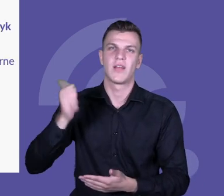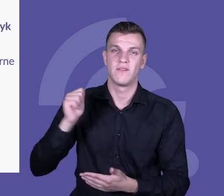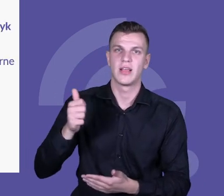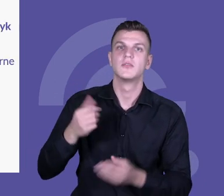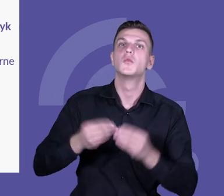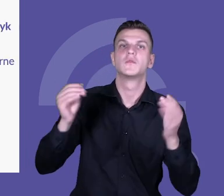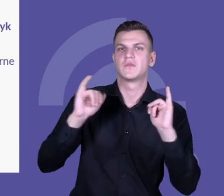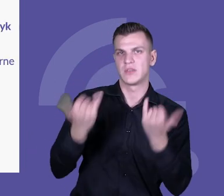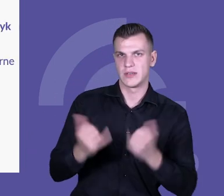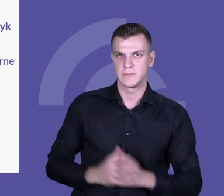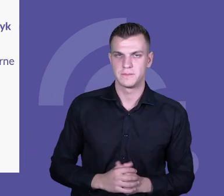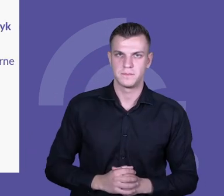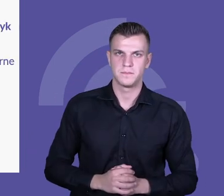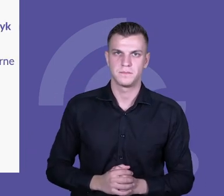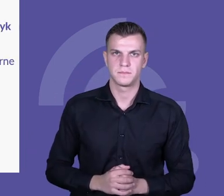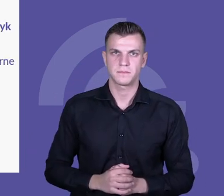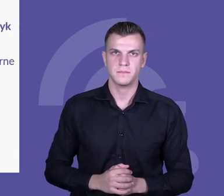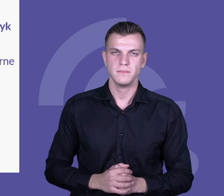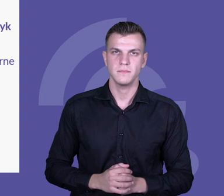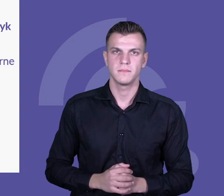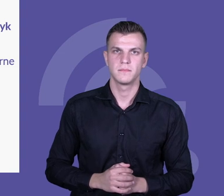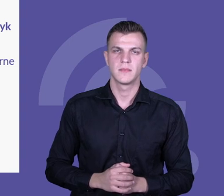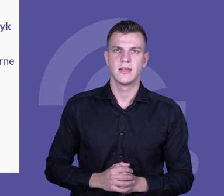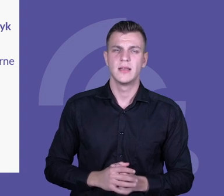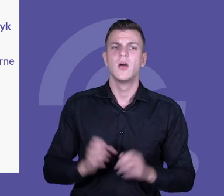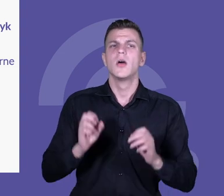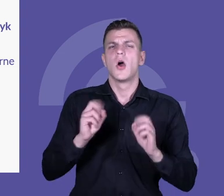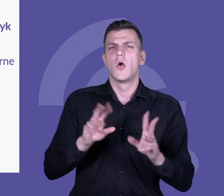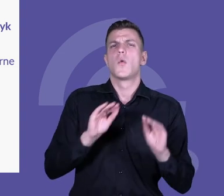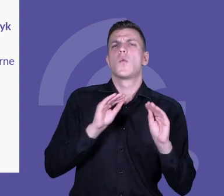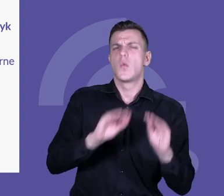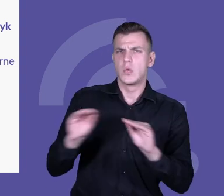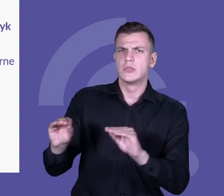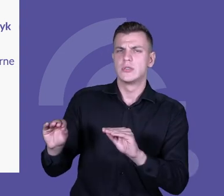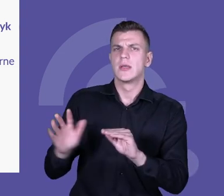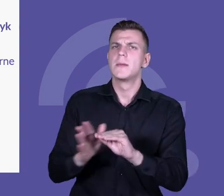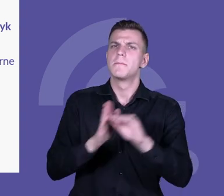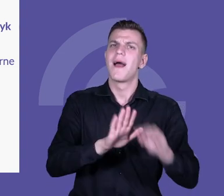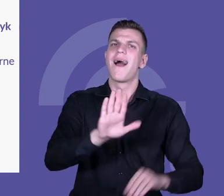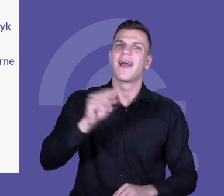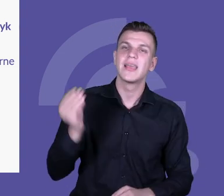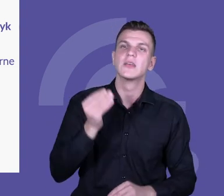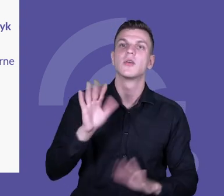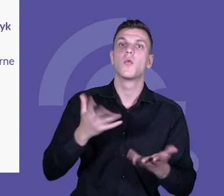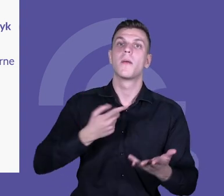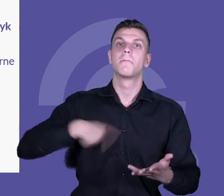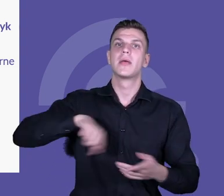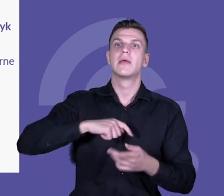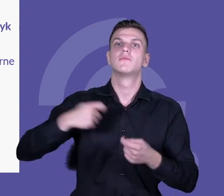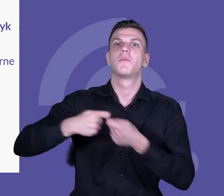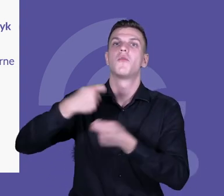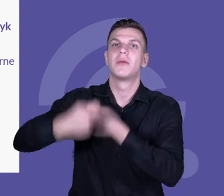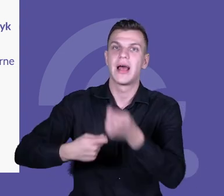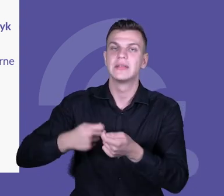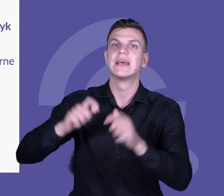I ostatnio, tutaj mówiliśmy z takiej perspektywy dydaktycznej, ale my staraliśmy się pracować z całą szkołą, tak jak mówiłam na początku